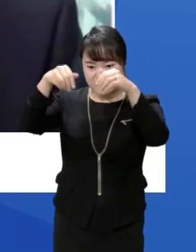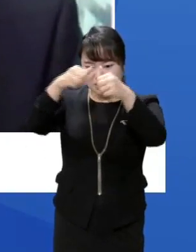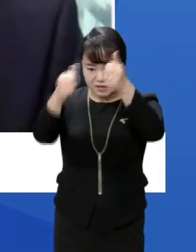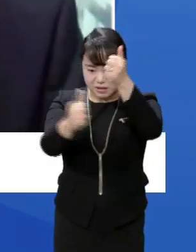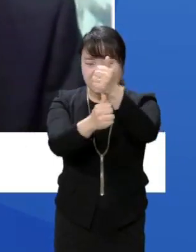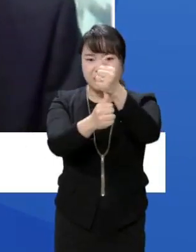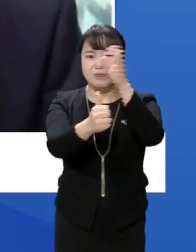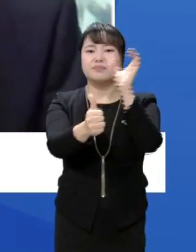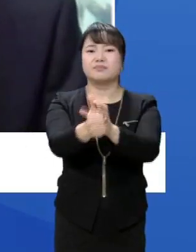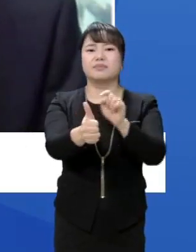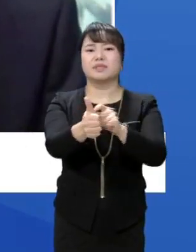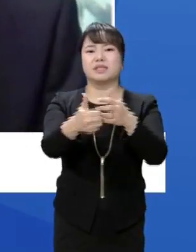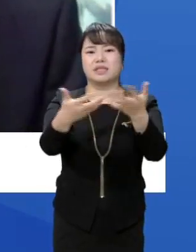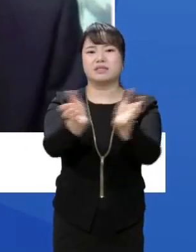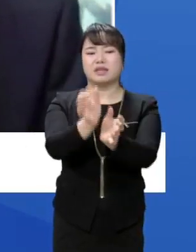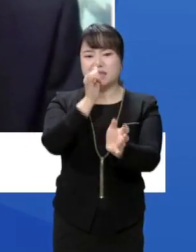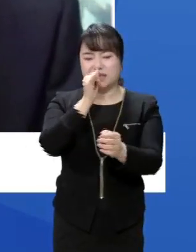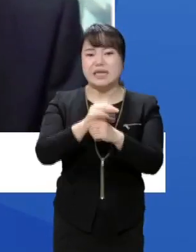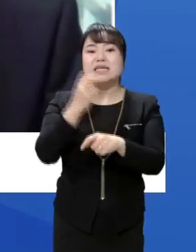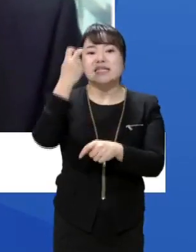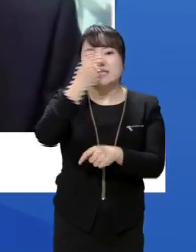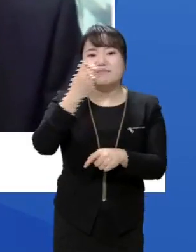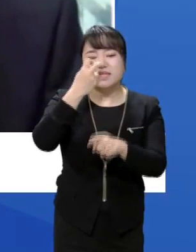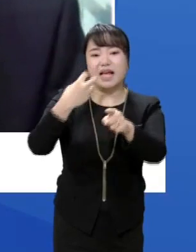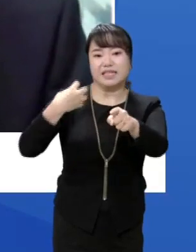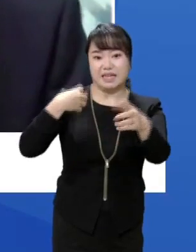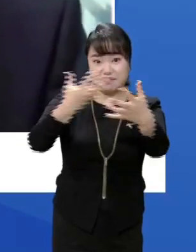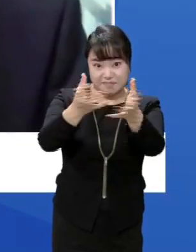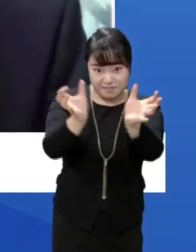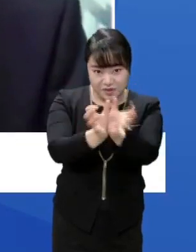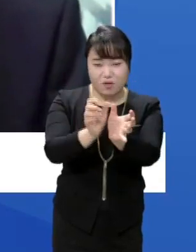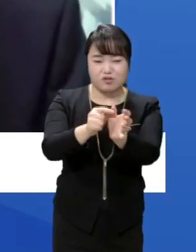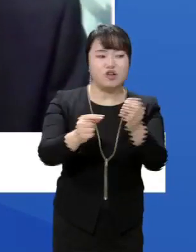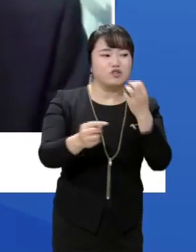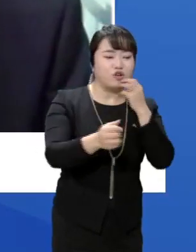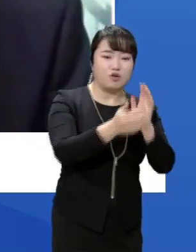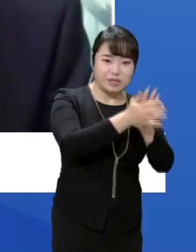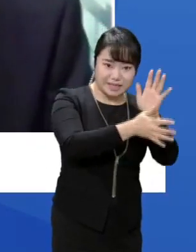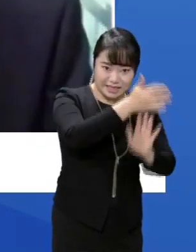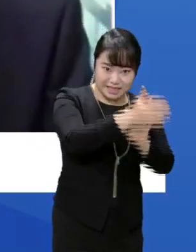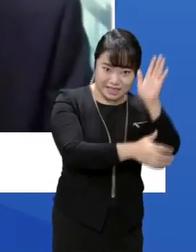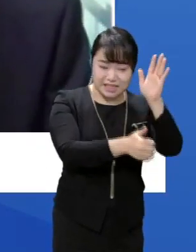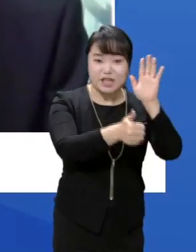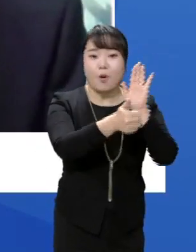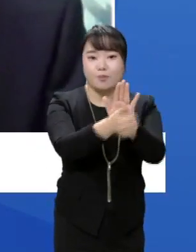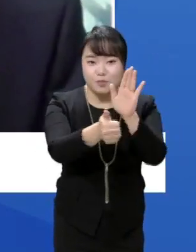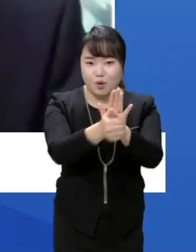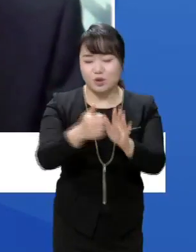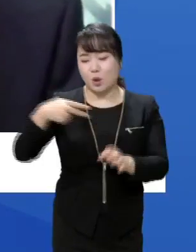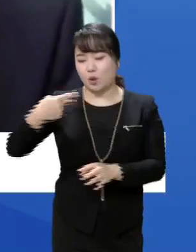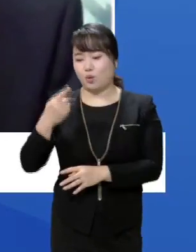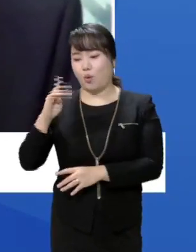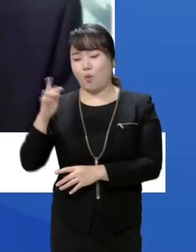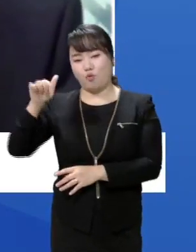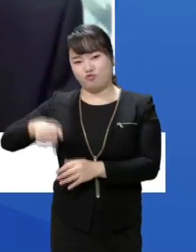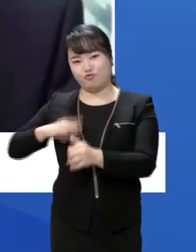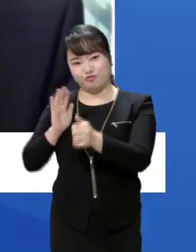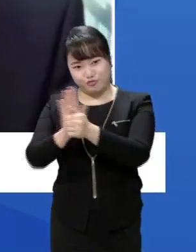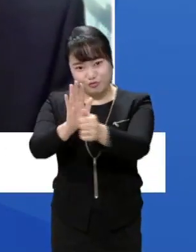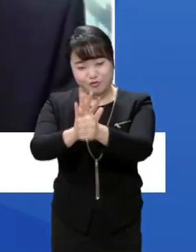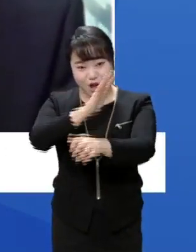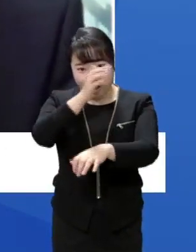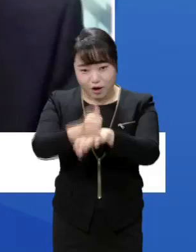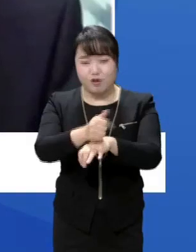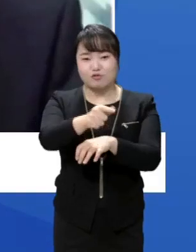그 예타 담당 기관이 예타 심사를 할 때 그럴 때 서울시와 협조하고 도봉구와 협조해서 현실적으로 수요가 어떻게 하면